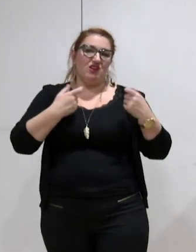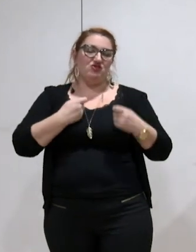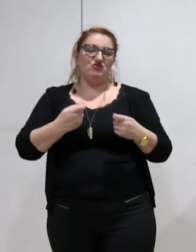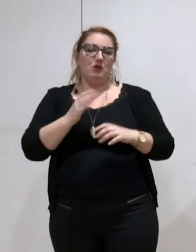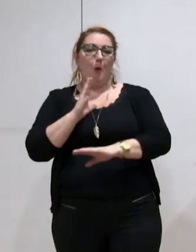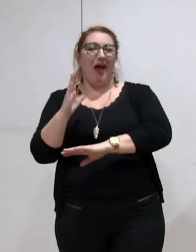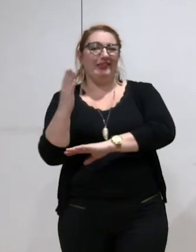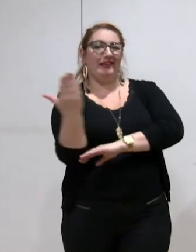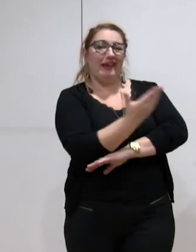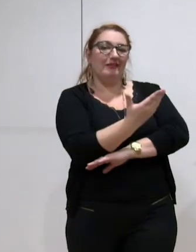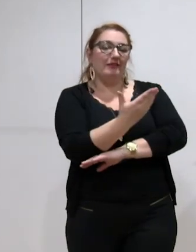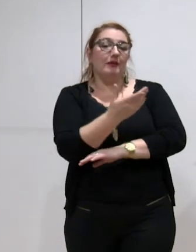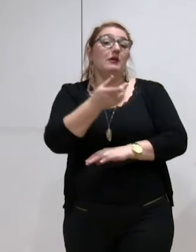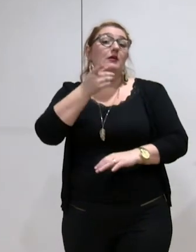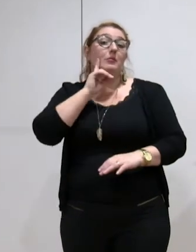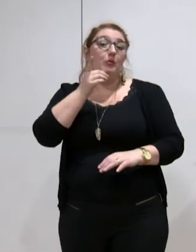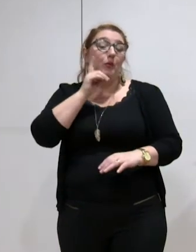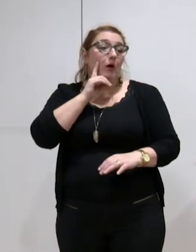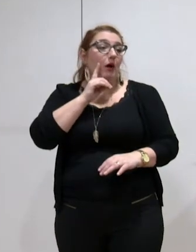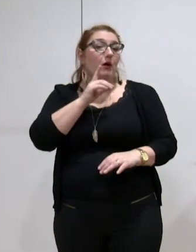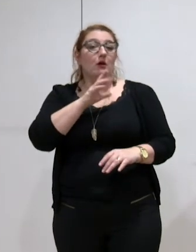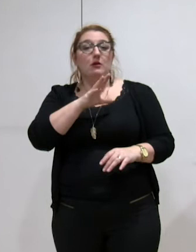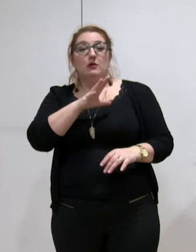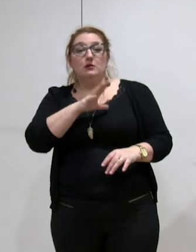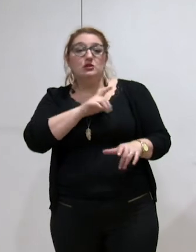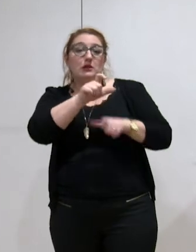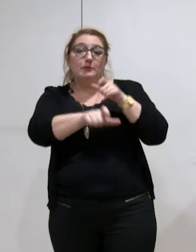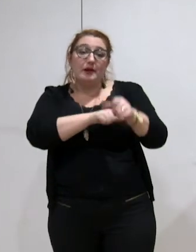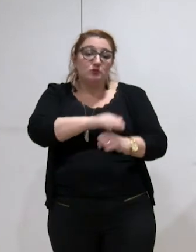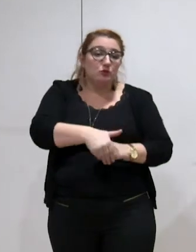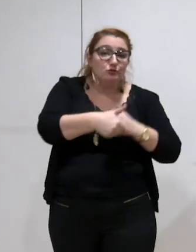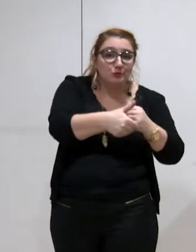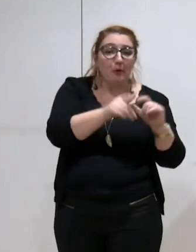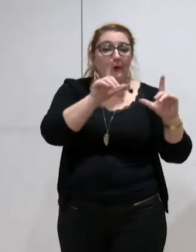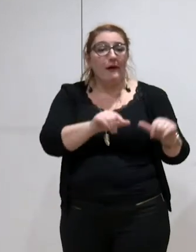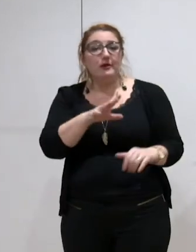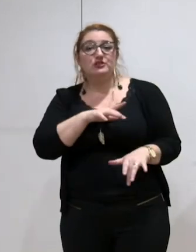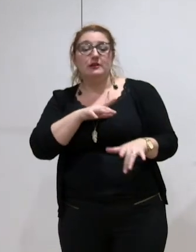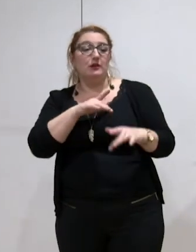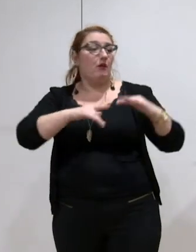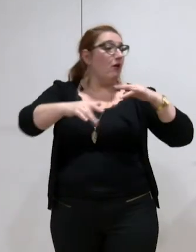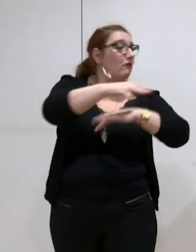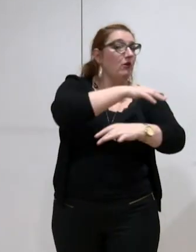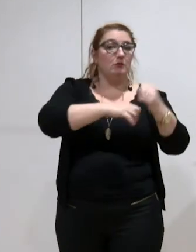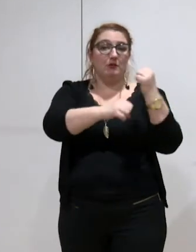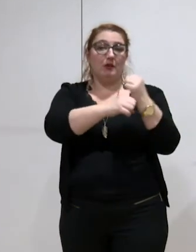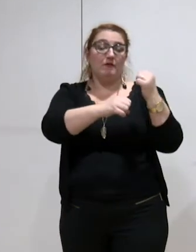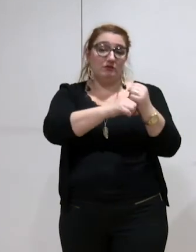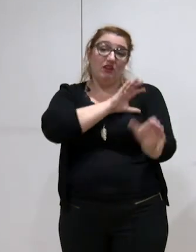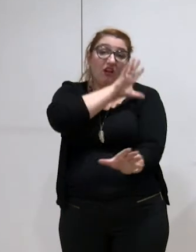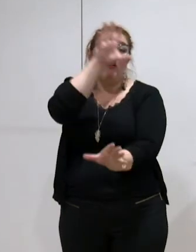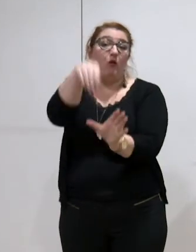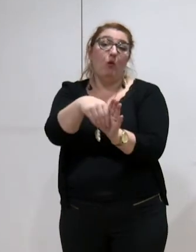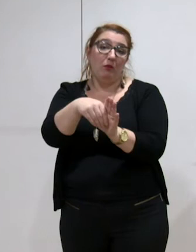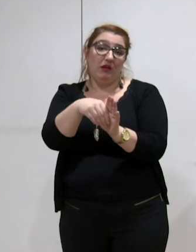ces fonctions sont assurées avec des fonctions support, avec un environnement de travail lié aux compétences transférées et que cela rentre dans